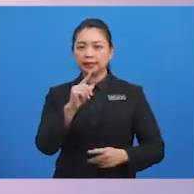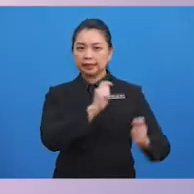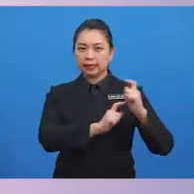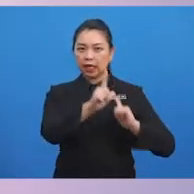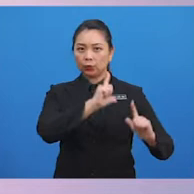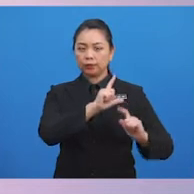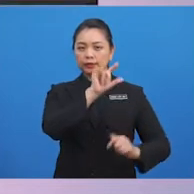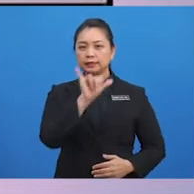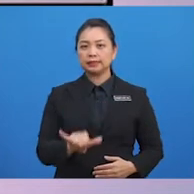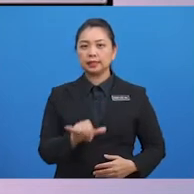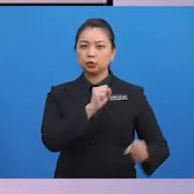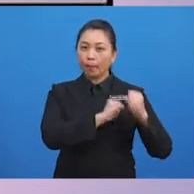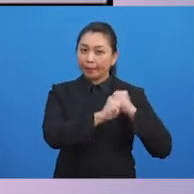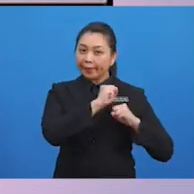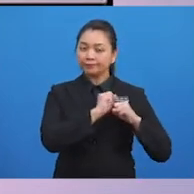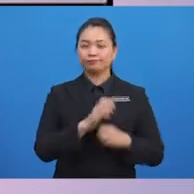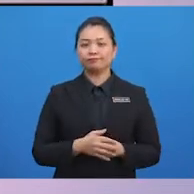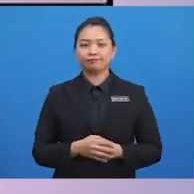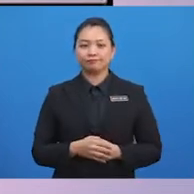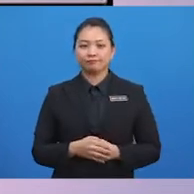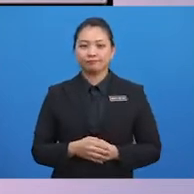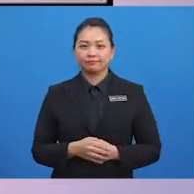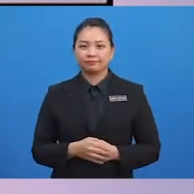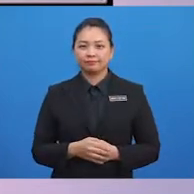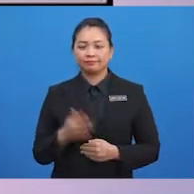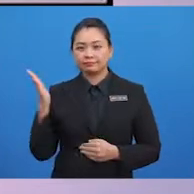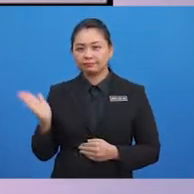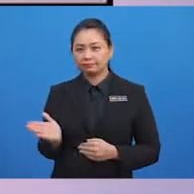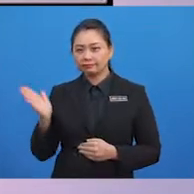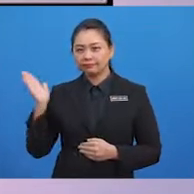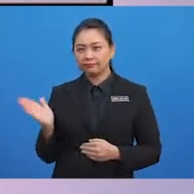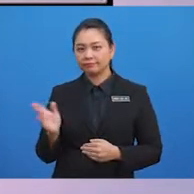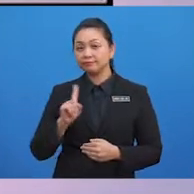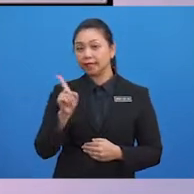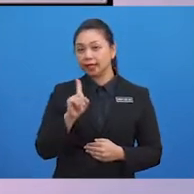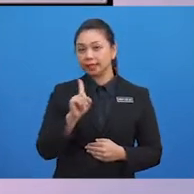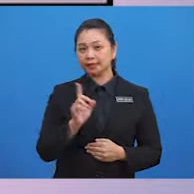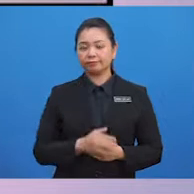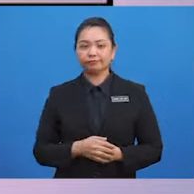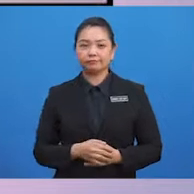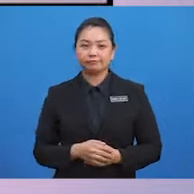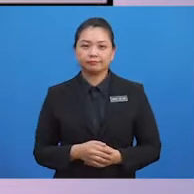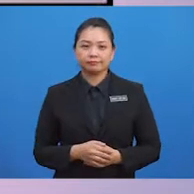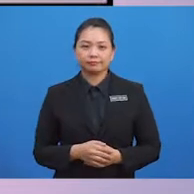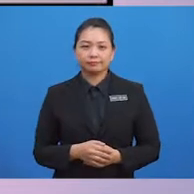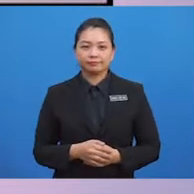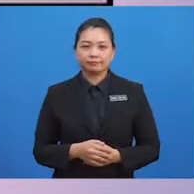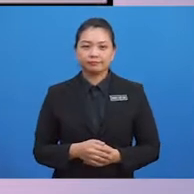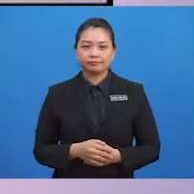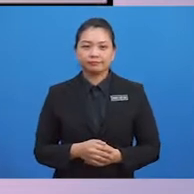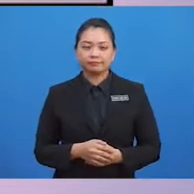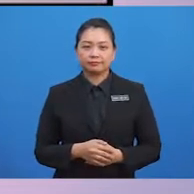tingkat laku yang sepan. Berikut adalah pilihan jawapan.